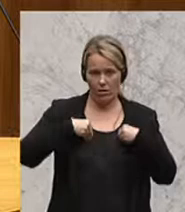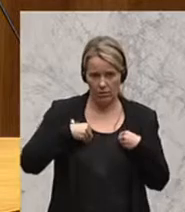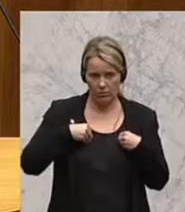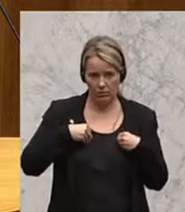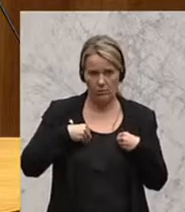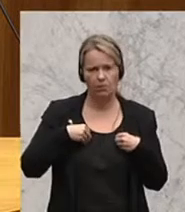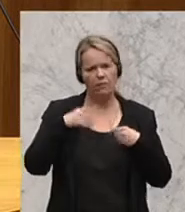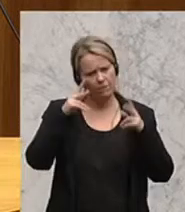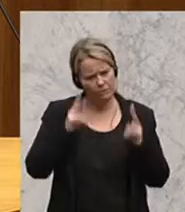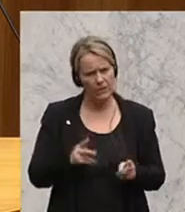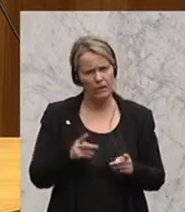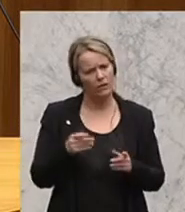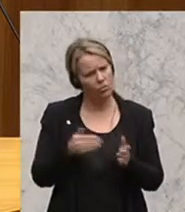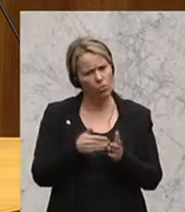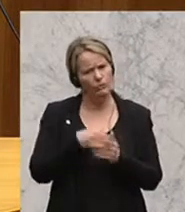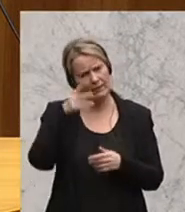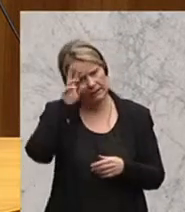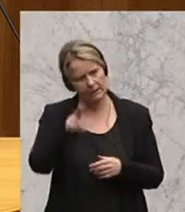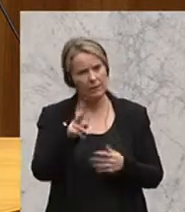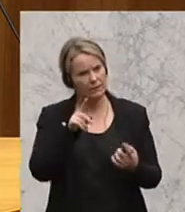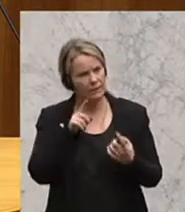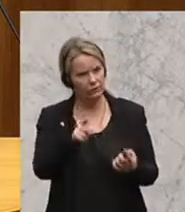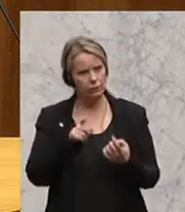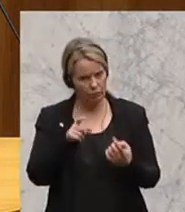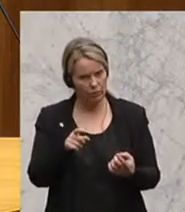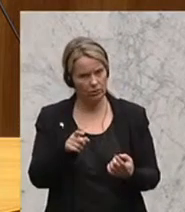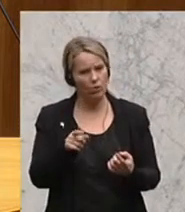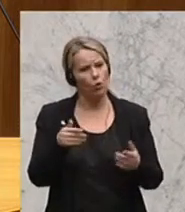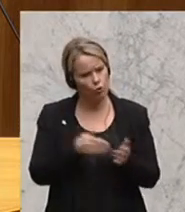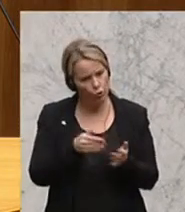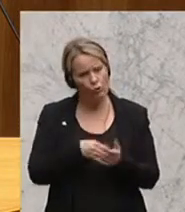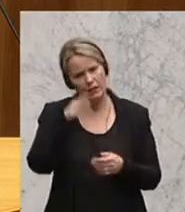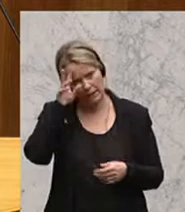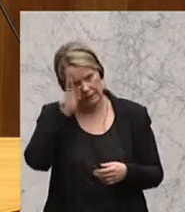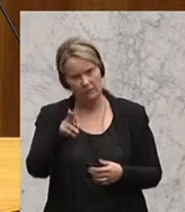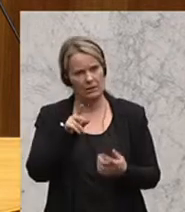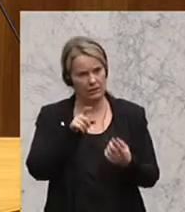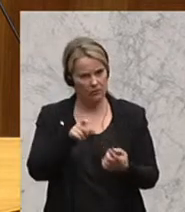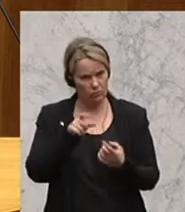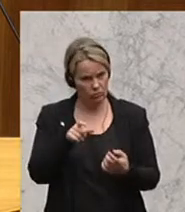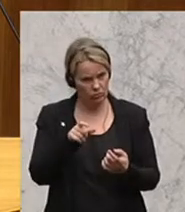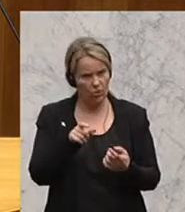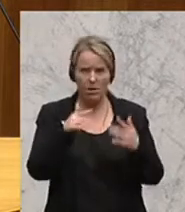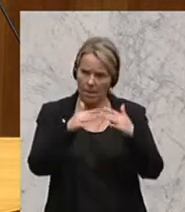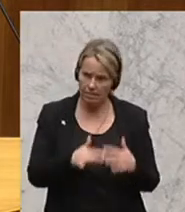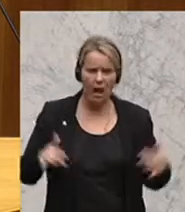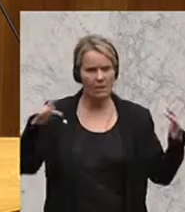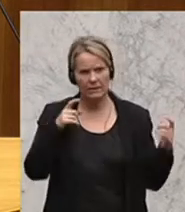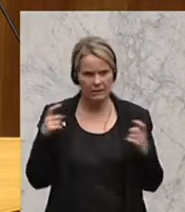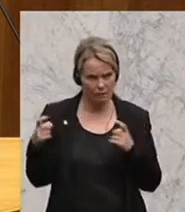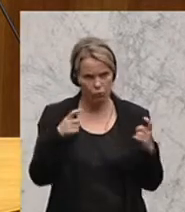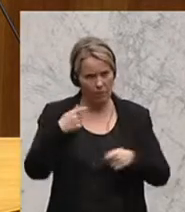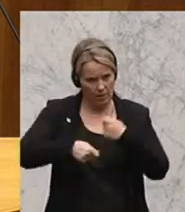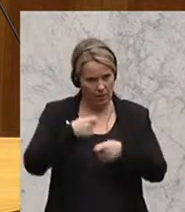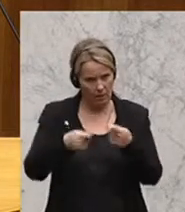wirklich mit dem nötigen Respekt diskutieren, mit dem nötigen Respekt in der parlamentarischen Diskussion behandeln,